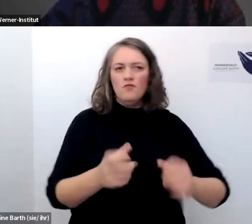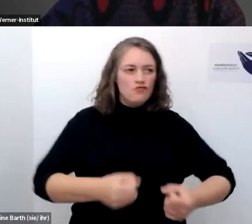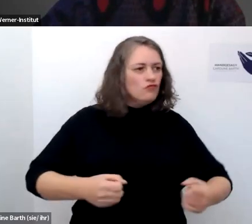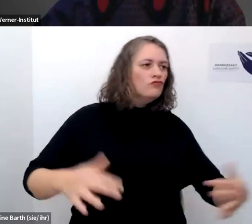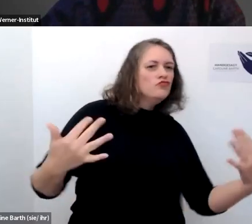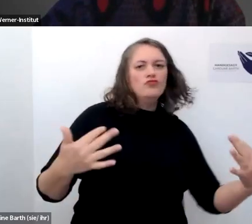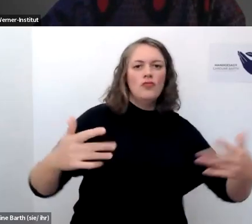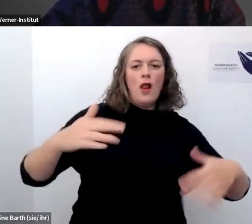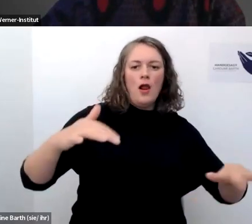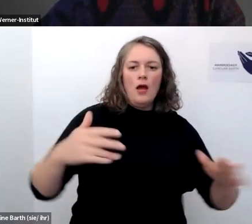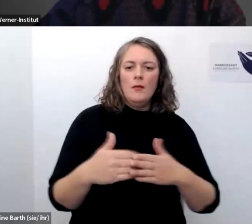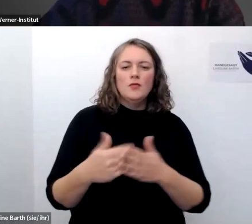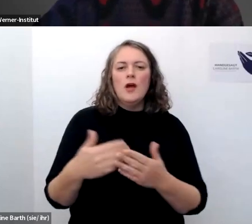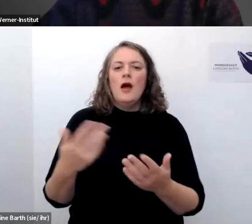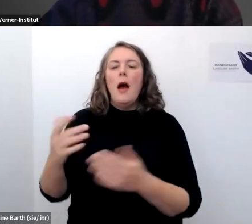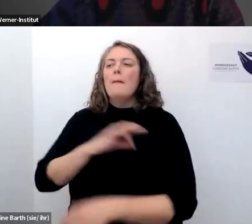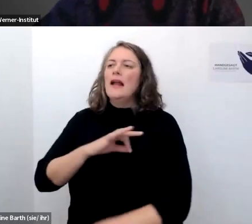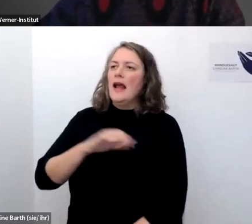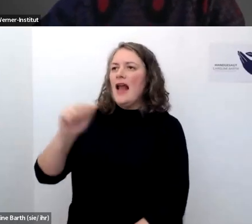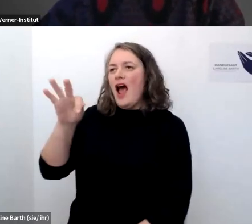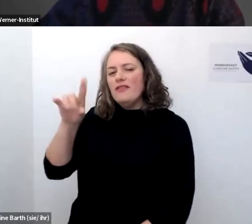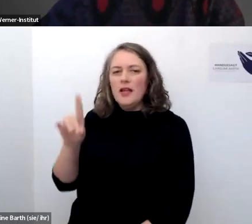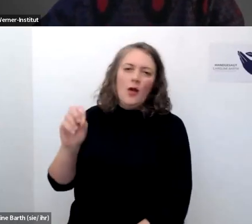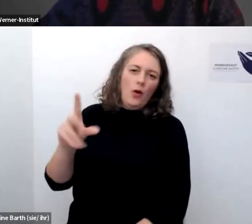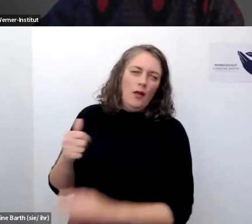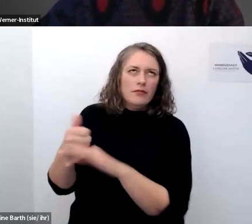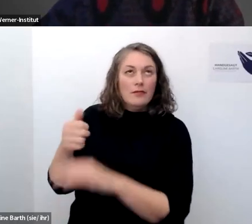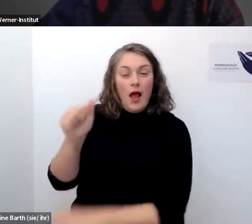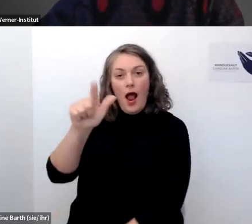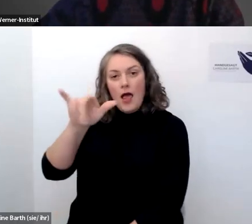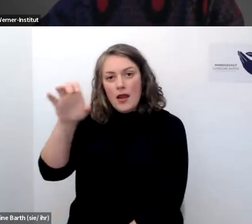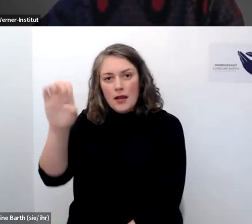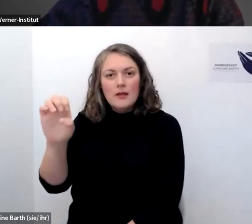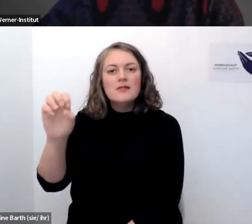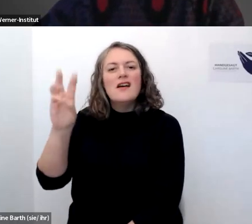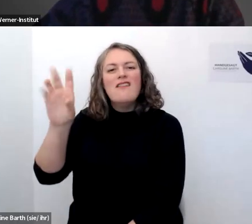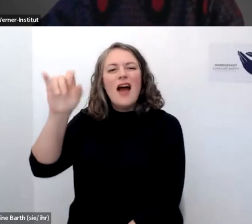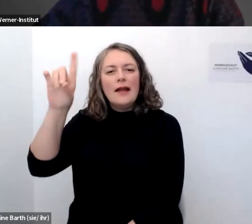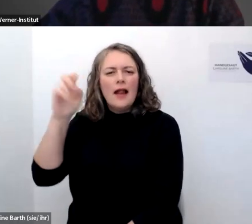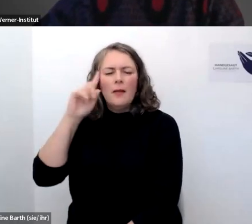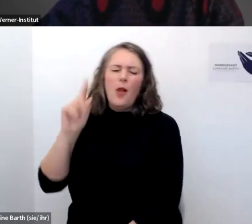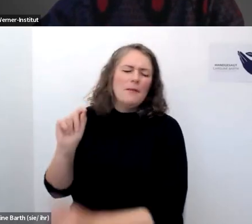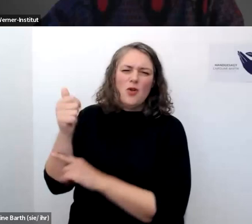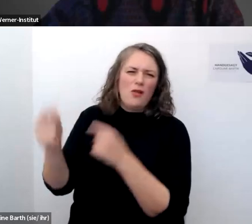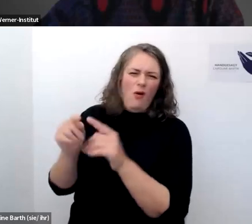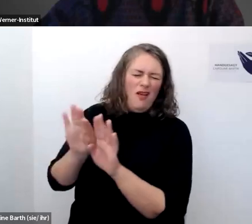wenn wir jetzt parteien wie die afd anschauen gute haben wir eine alice weigl aber die ist ja noch mal eine sondergeschichte meine meinung nach